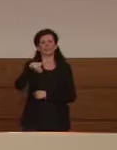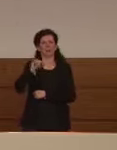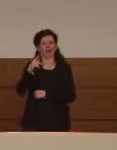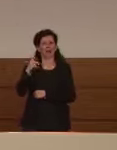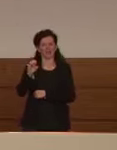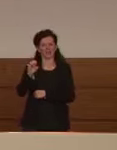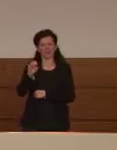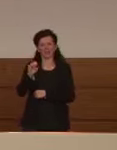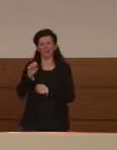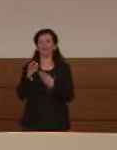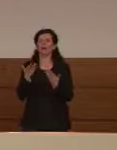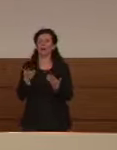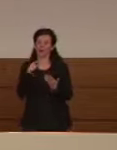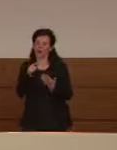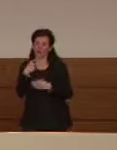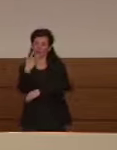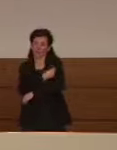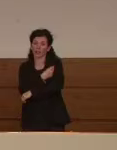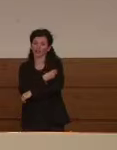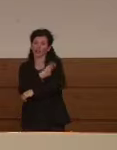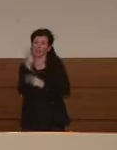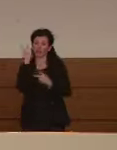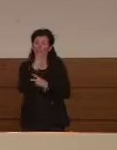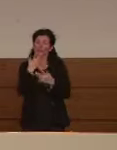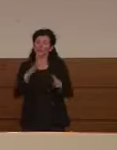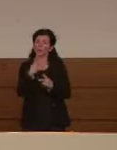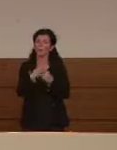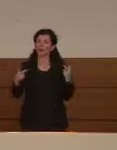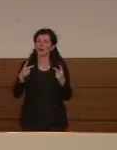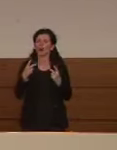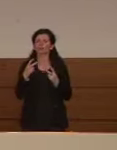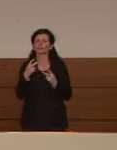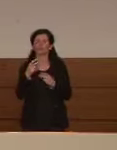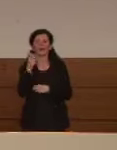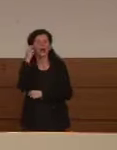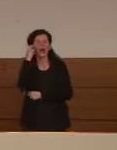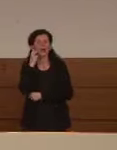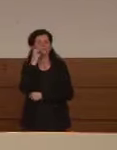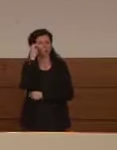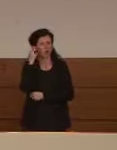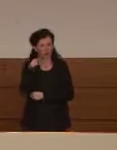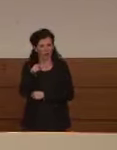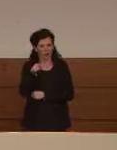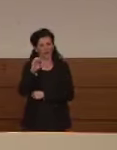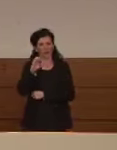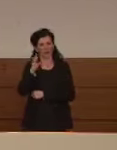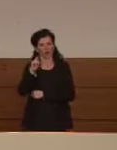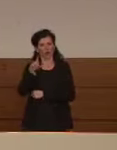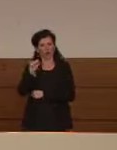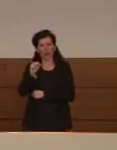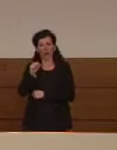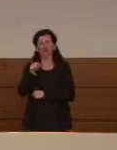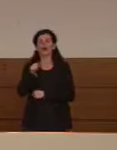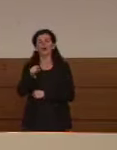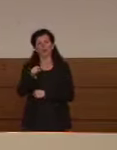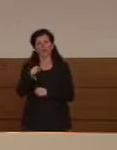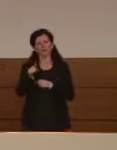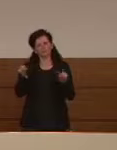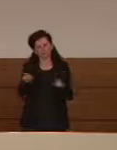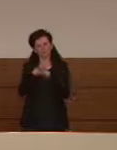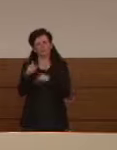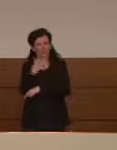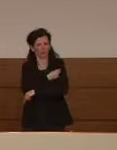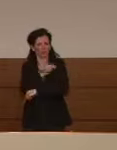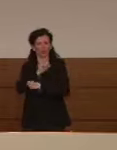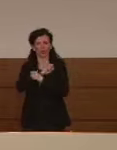utilizzata per il vaccino contro ebola lo stesso adenovirus che esprime però una proteina di superficie di ebola in questo caso